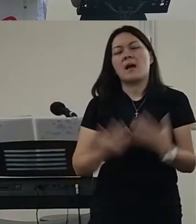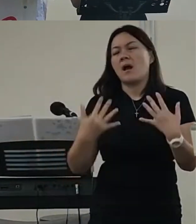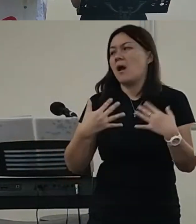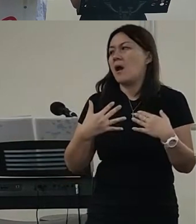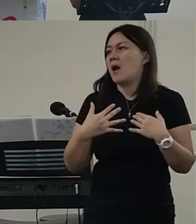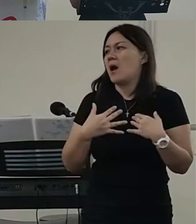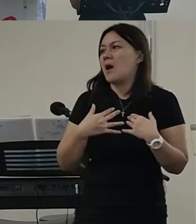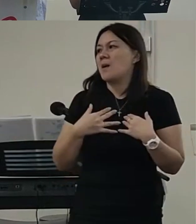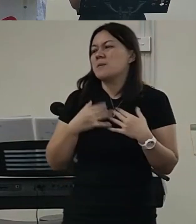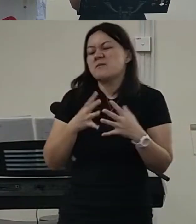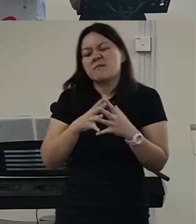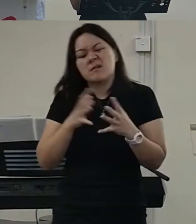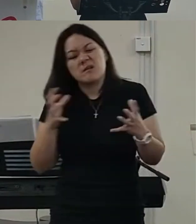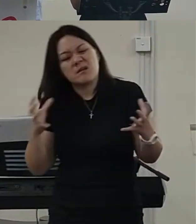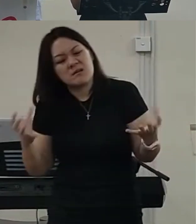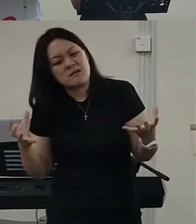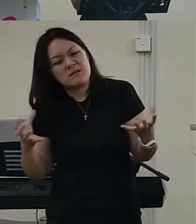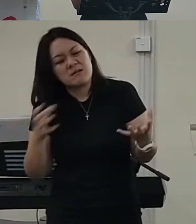有些人会说我们太老了